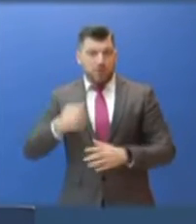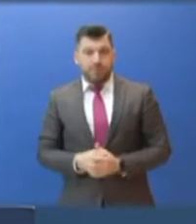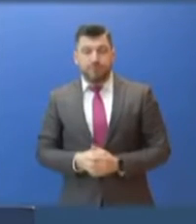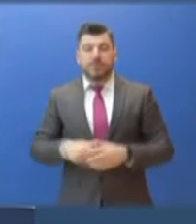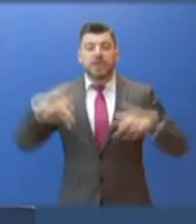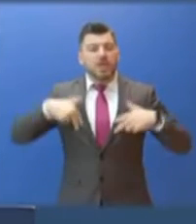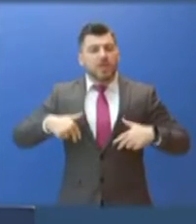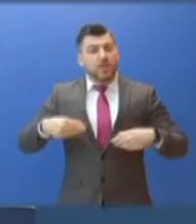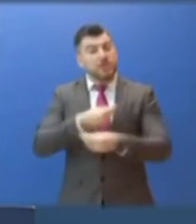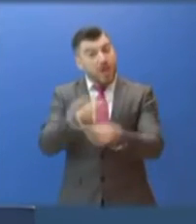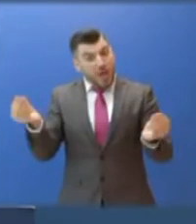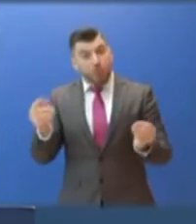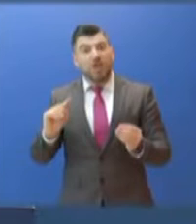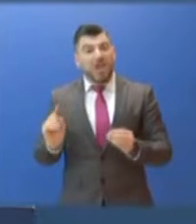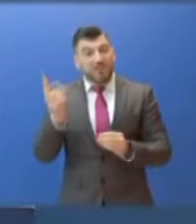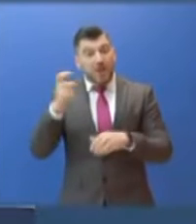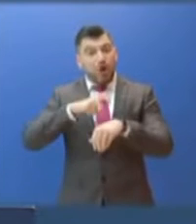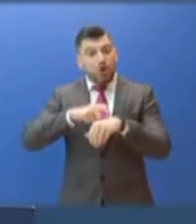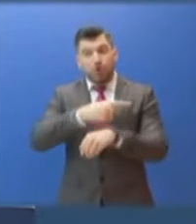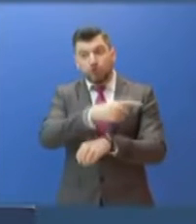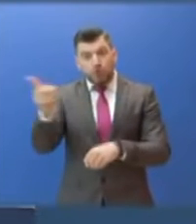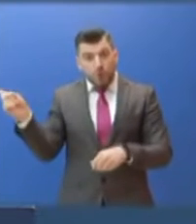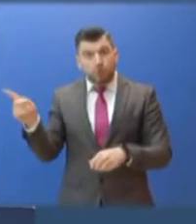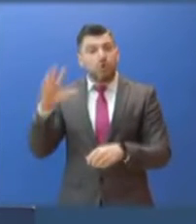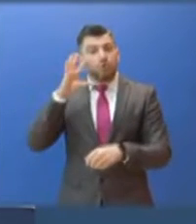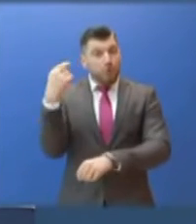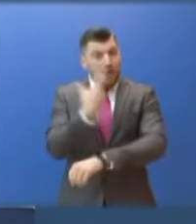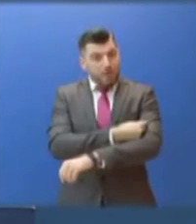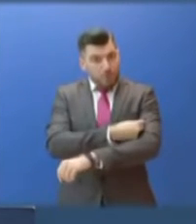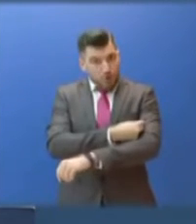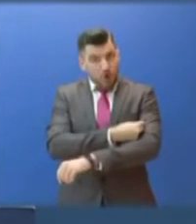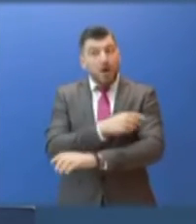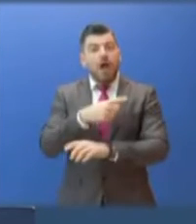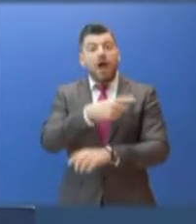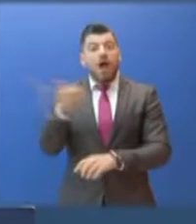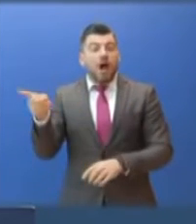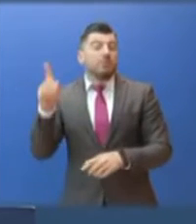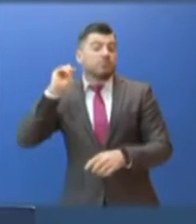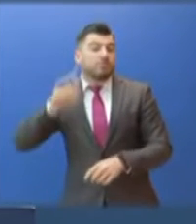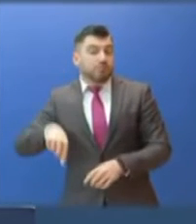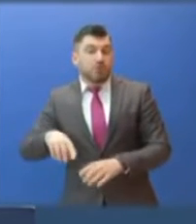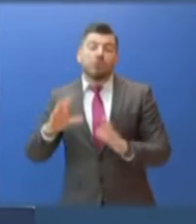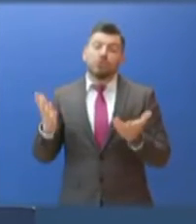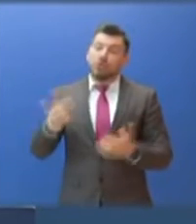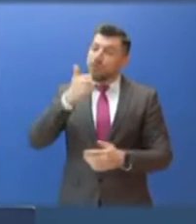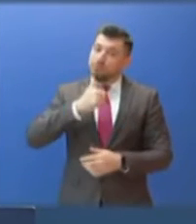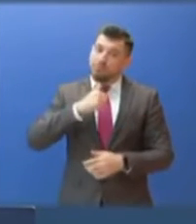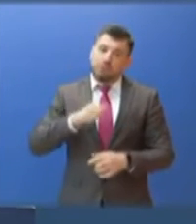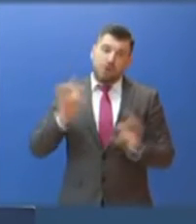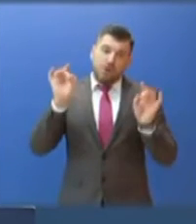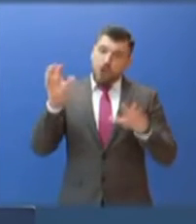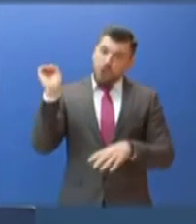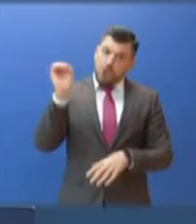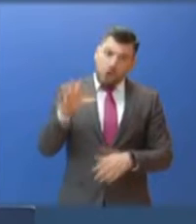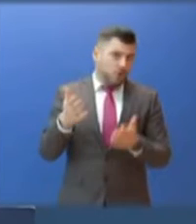έδωσε πολλαπλές ευκαιρίες στους συμπολίτες μας να εμβολιαστούν και εξάντλησε όλα τα περιθώρια ανοχής, διευκόλυνσης, πειθούς. Ακόμα